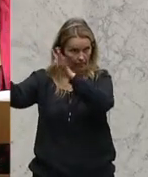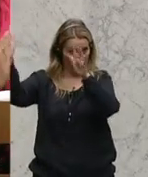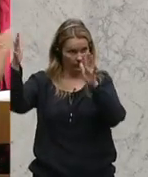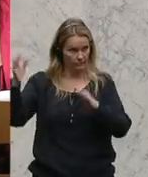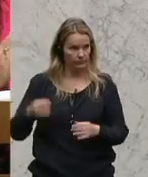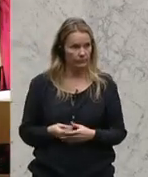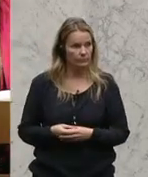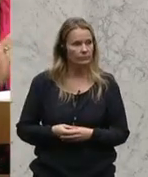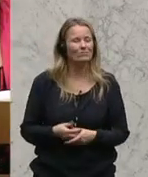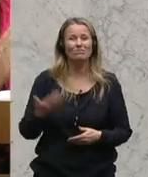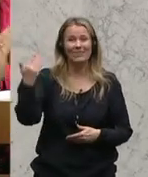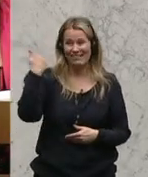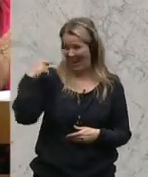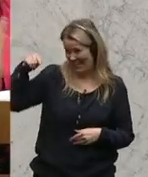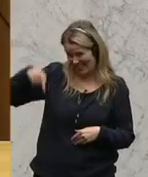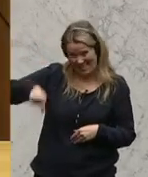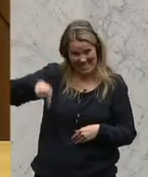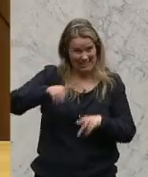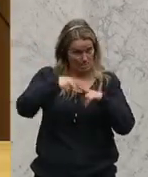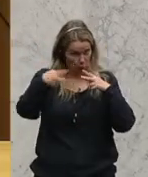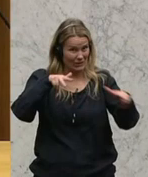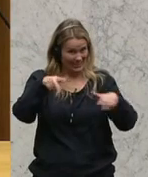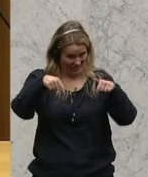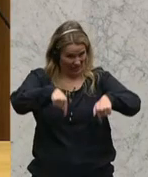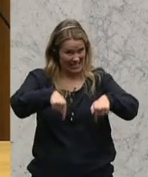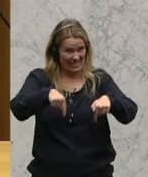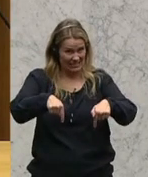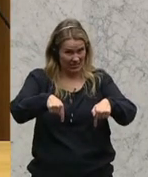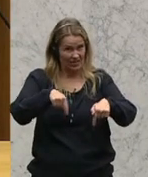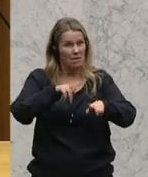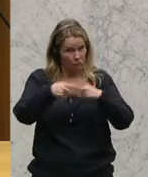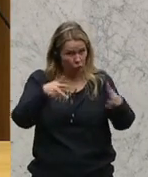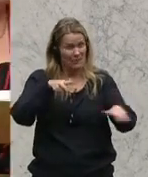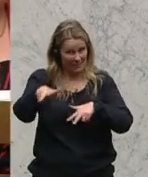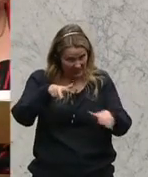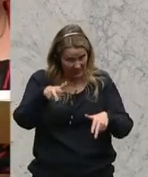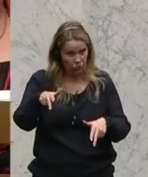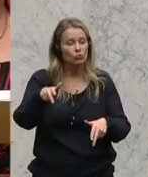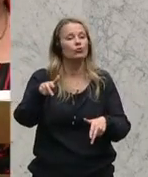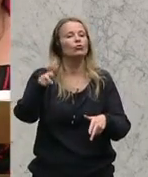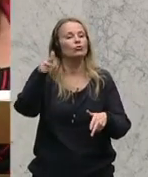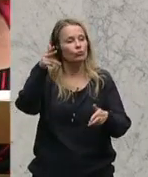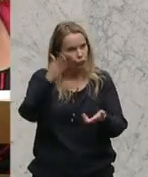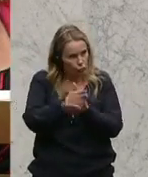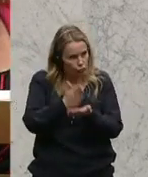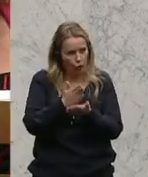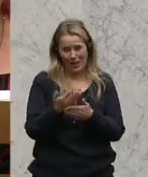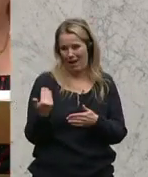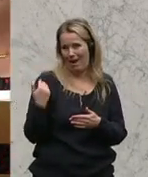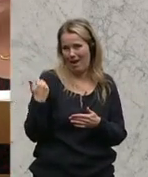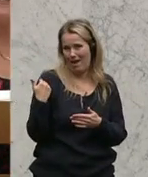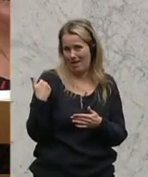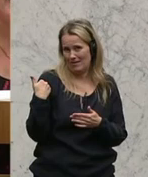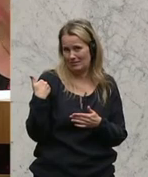Und es war diese Bundesregierung, die schon, selbst beim Auslaufen der letzten